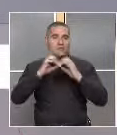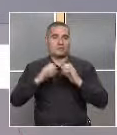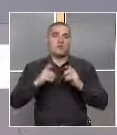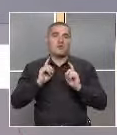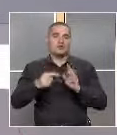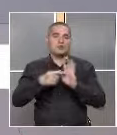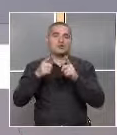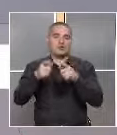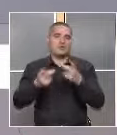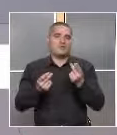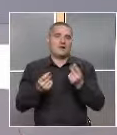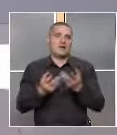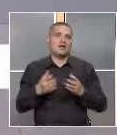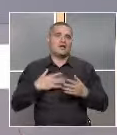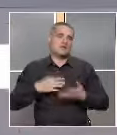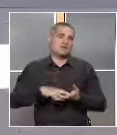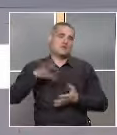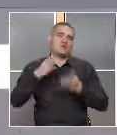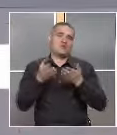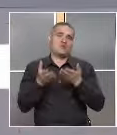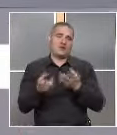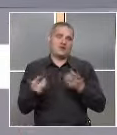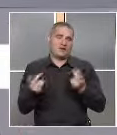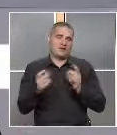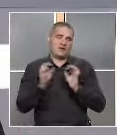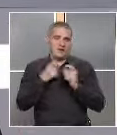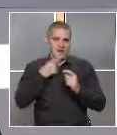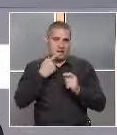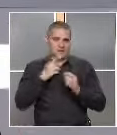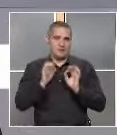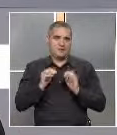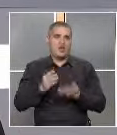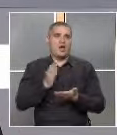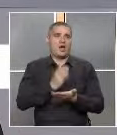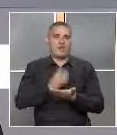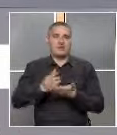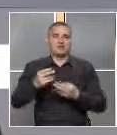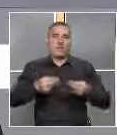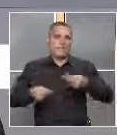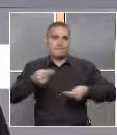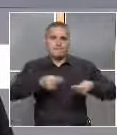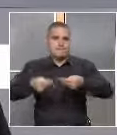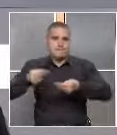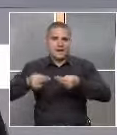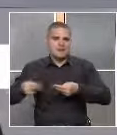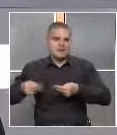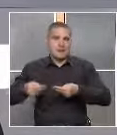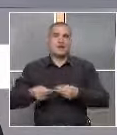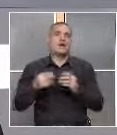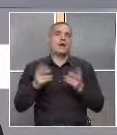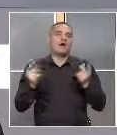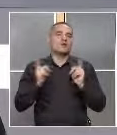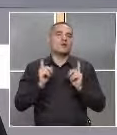такива игри? Да дадете съвет? Има много такива игри. Да кажем подреждане на пъзели. Има игри,